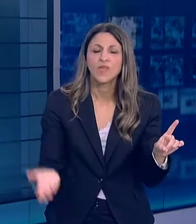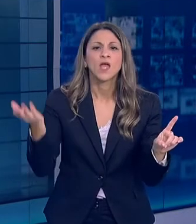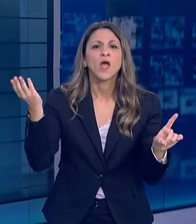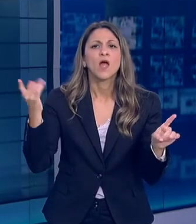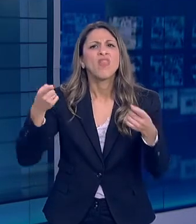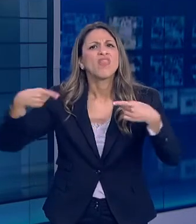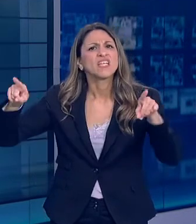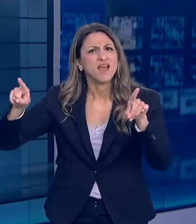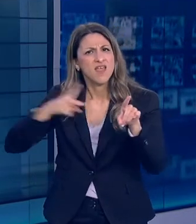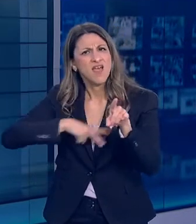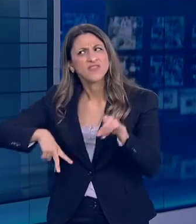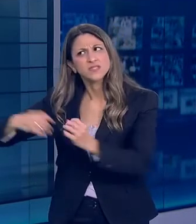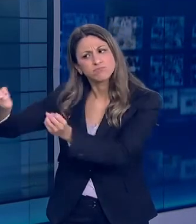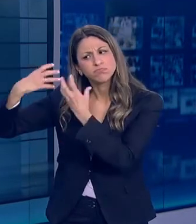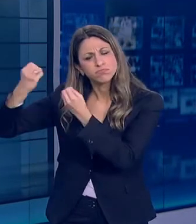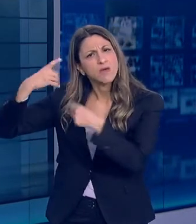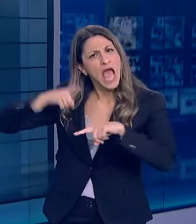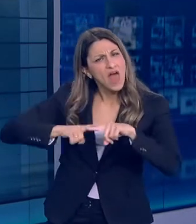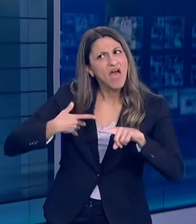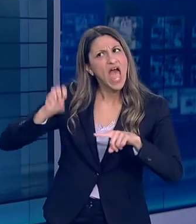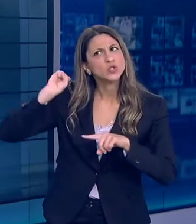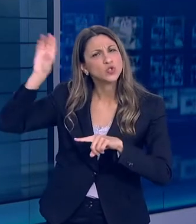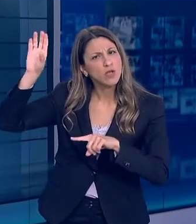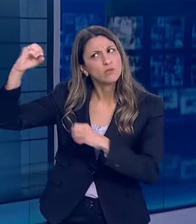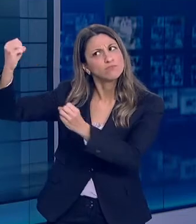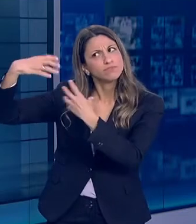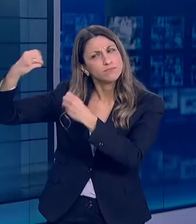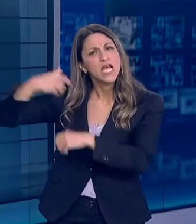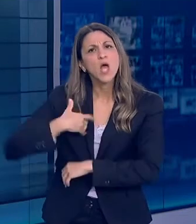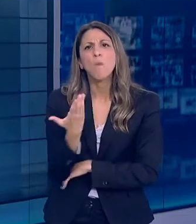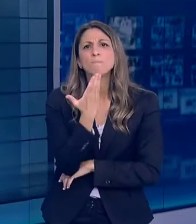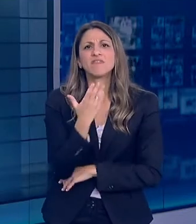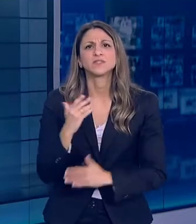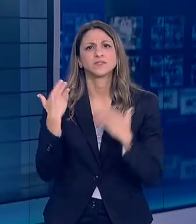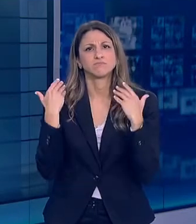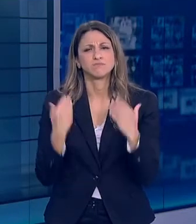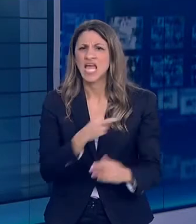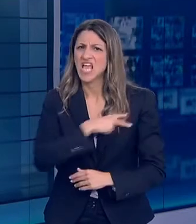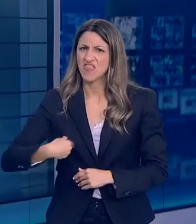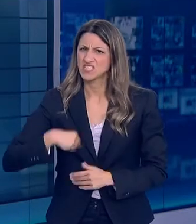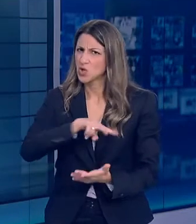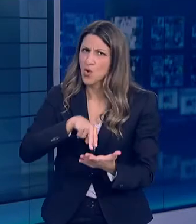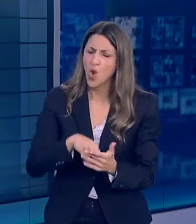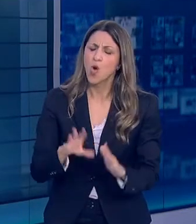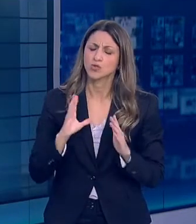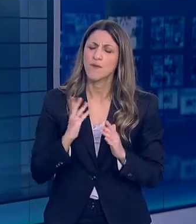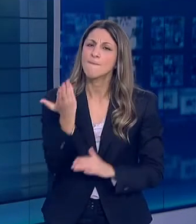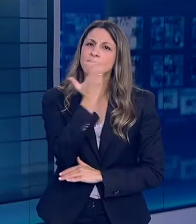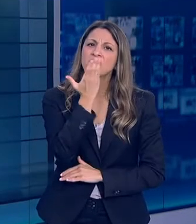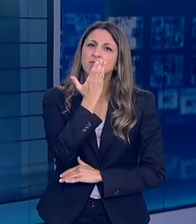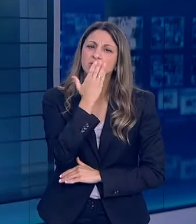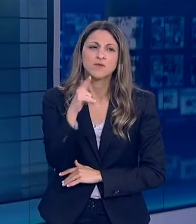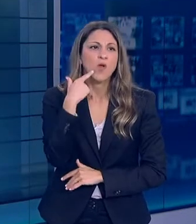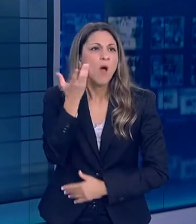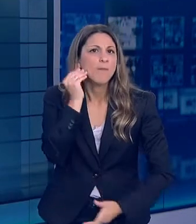δάσκαλοί μου και εμένα στην Ελλάδα και στο εξωτερικό παρέμεινα μαθητής περισσότερο παρά καθηγητής σε μια κατάσταση με συνεχείς